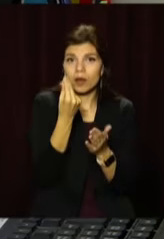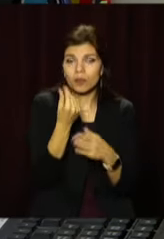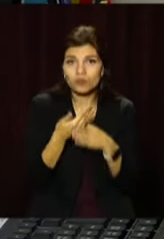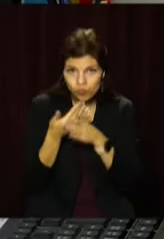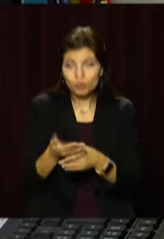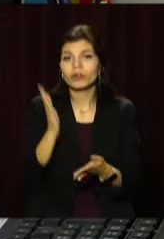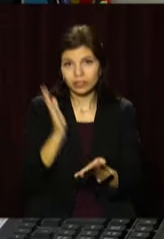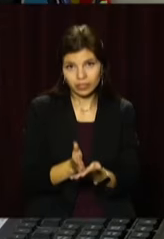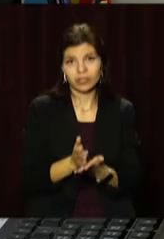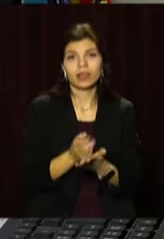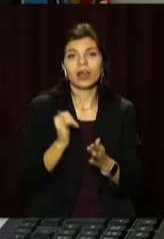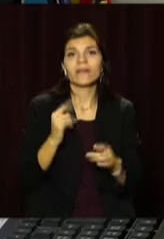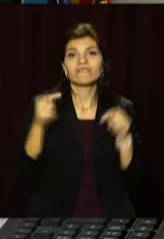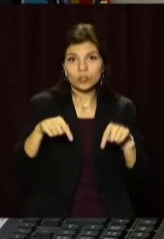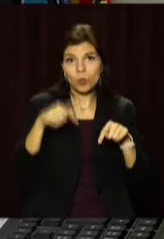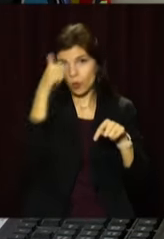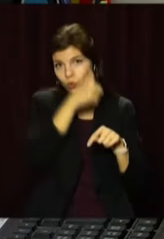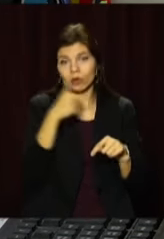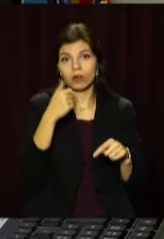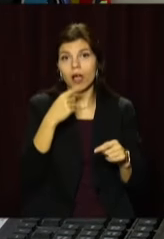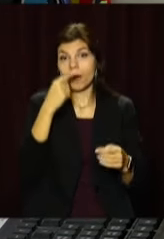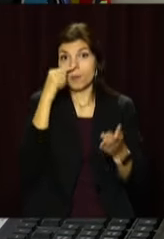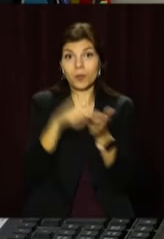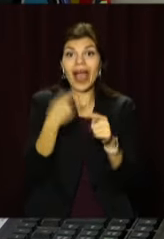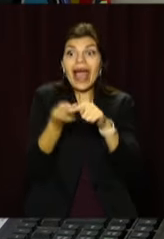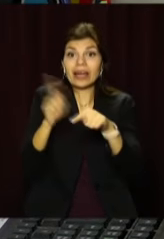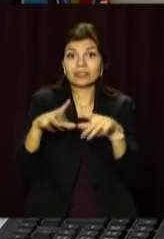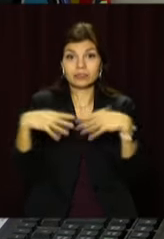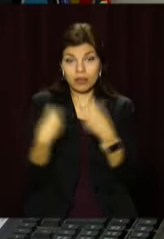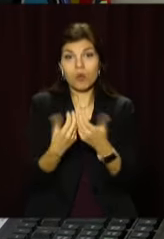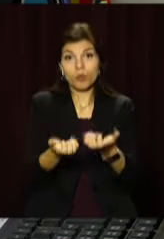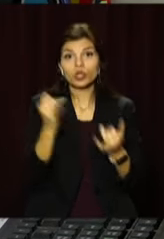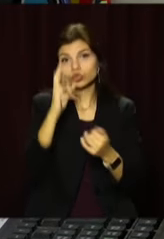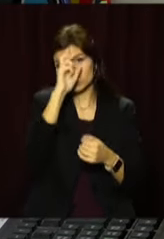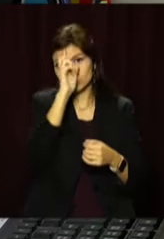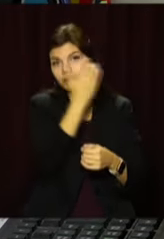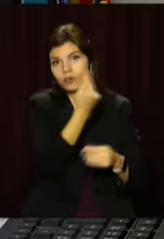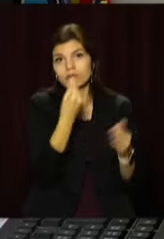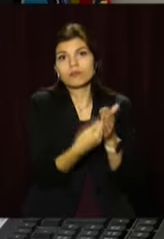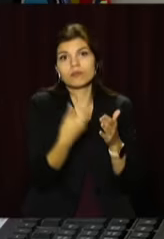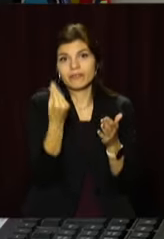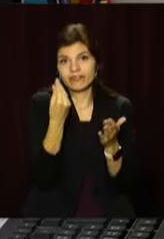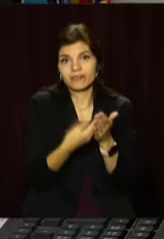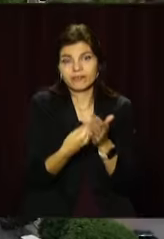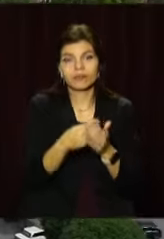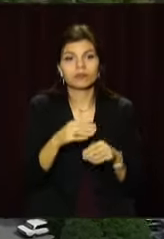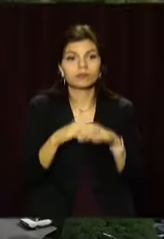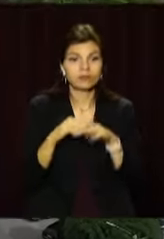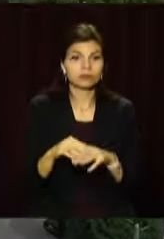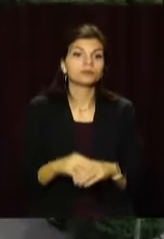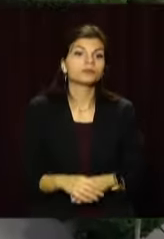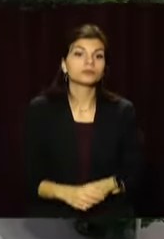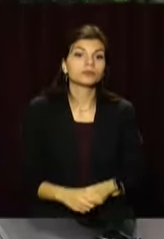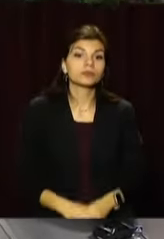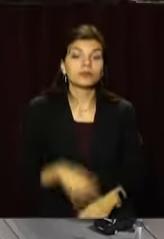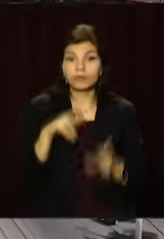допомога надається. І в цьому році дана сім'я отримала із міського бюджету матеріальну допомогу. Наразі